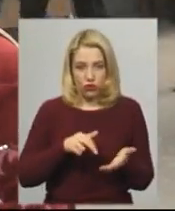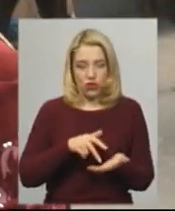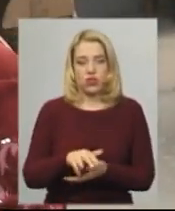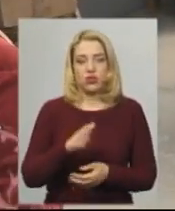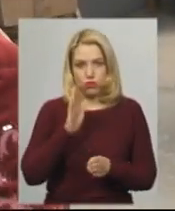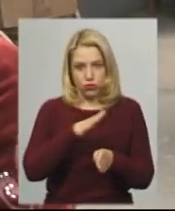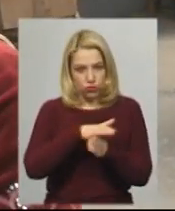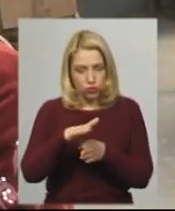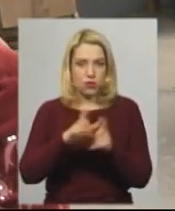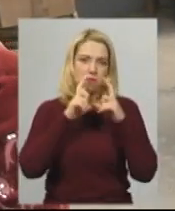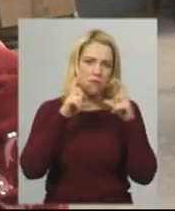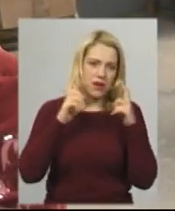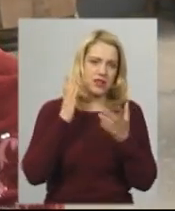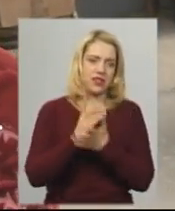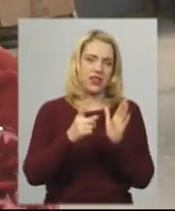дотримуватися на все.